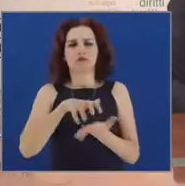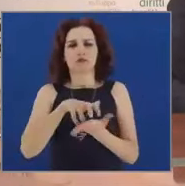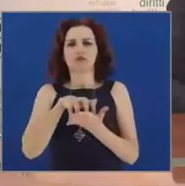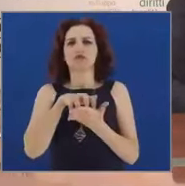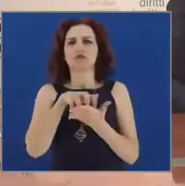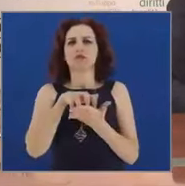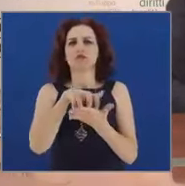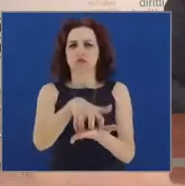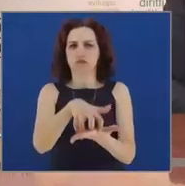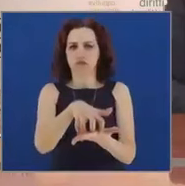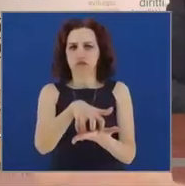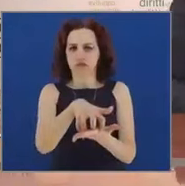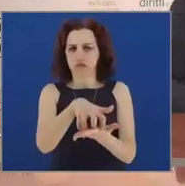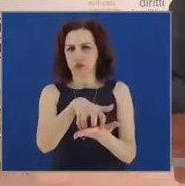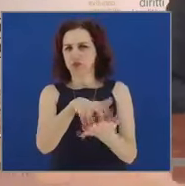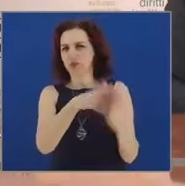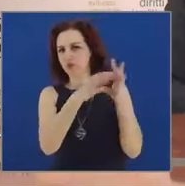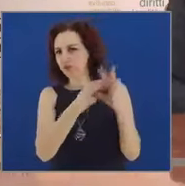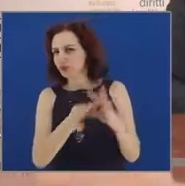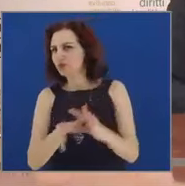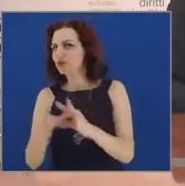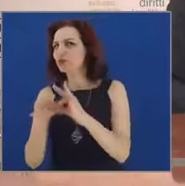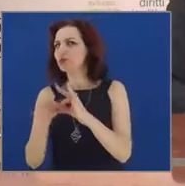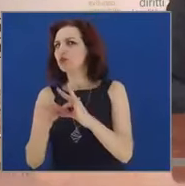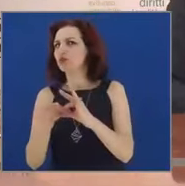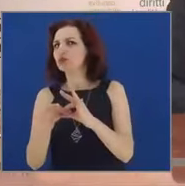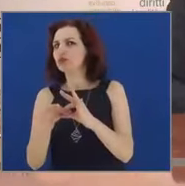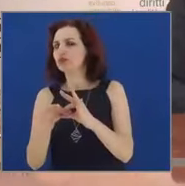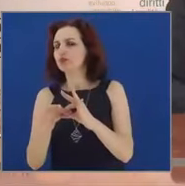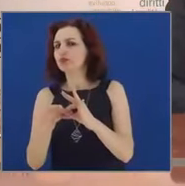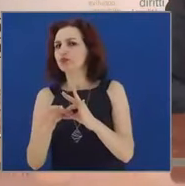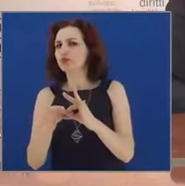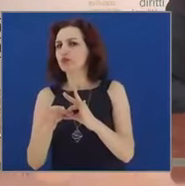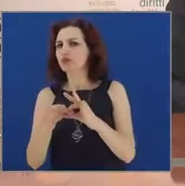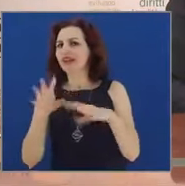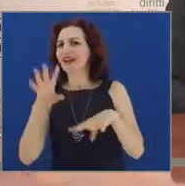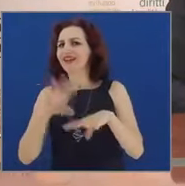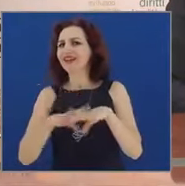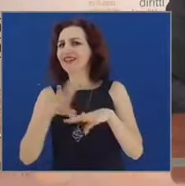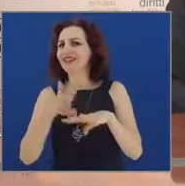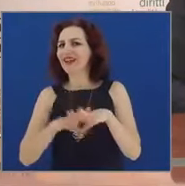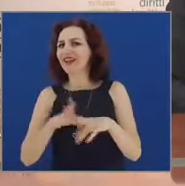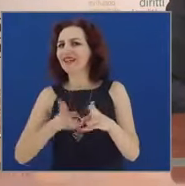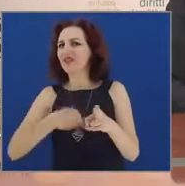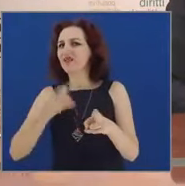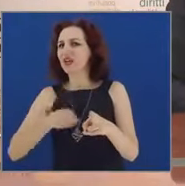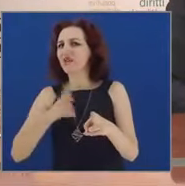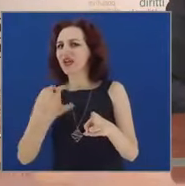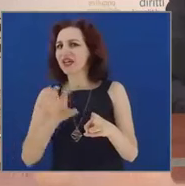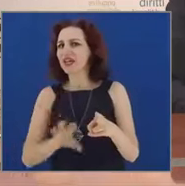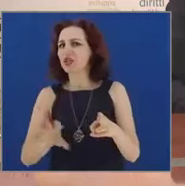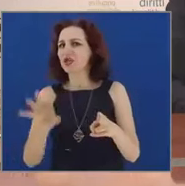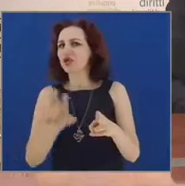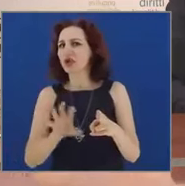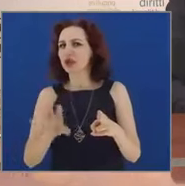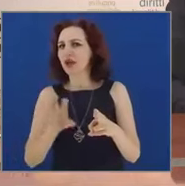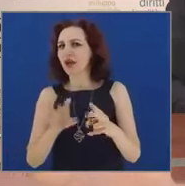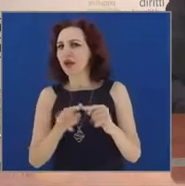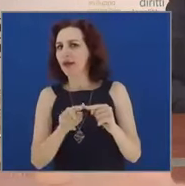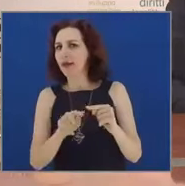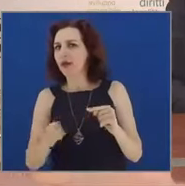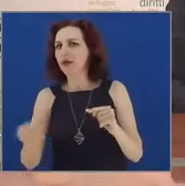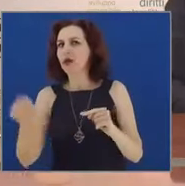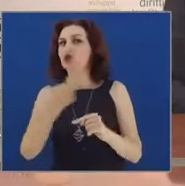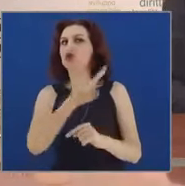parte relativa alle reti ferroviarie regionali interconnesse alla rete per 114